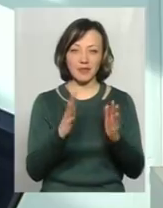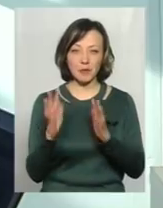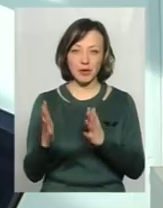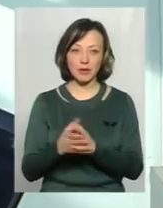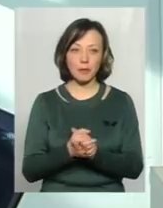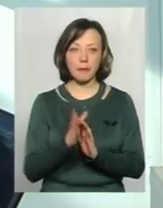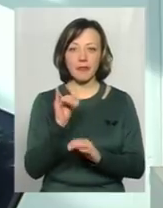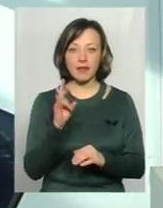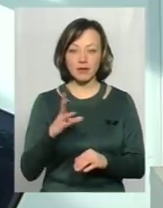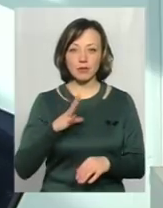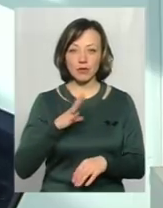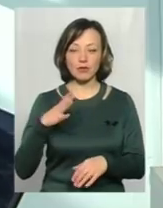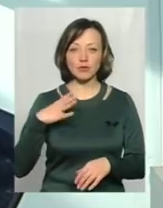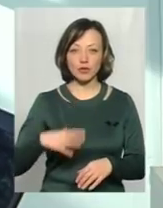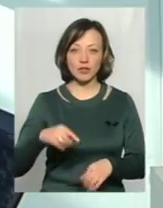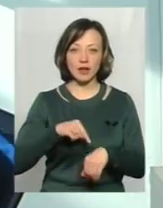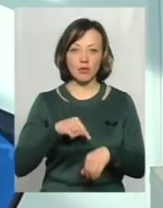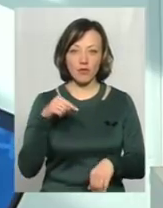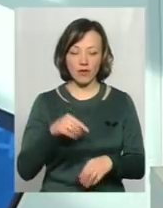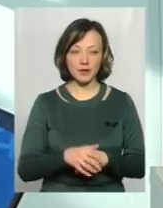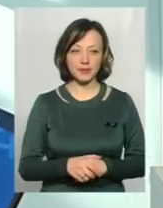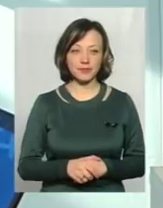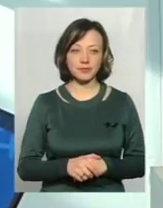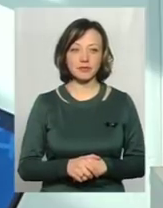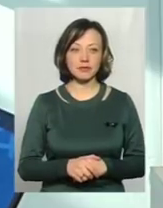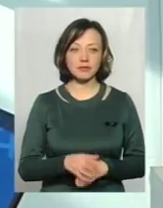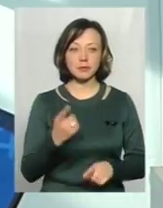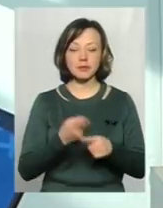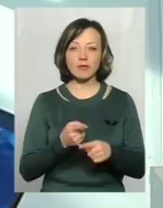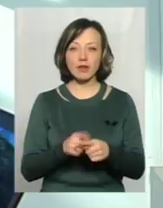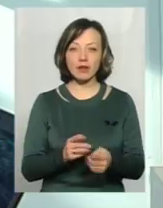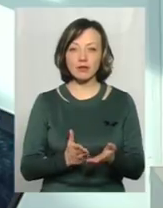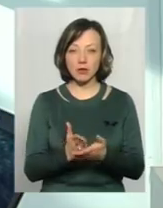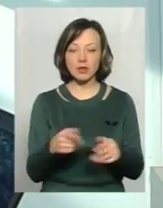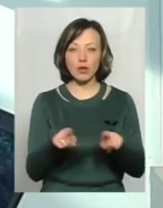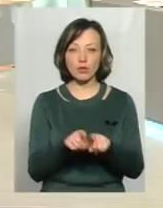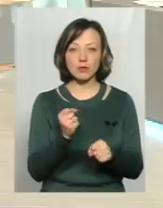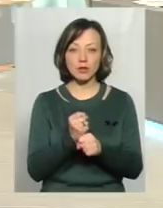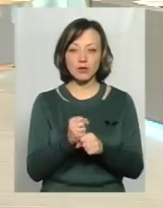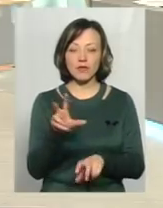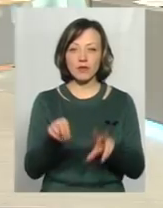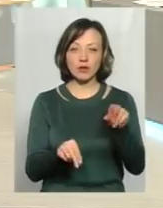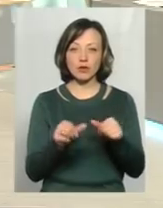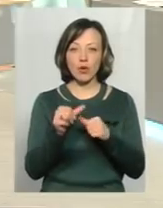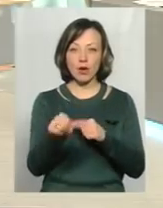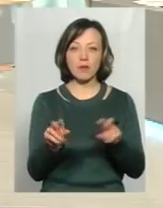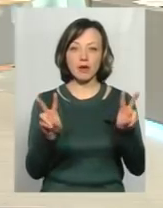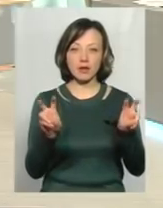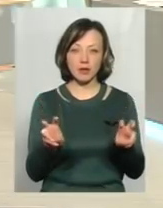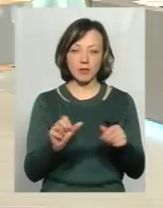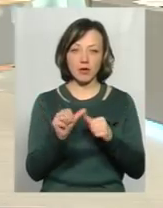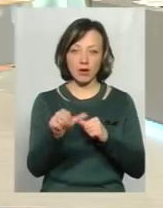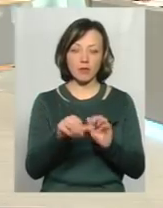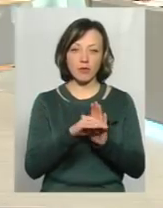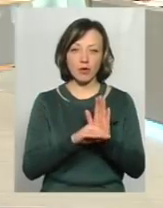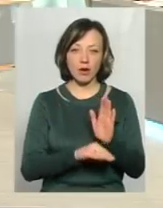І він був змушений реагувати. В даному напрямку ми також працюємо, але я рахую це окрема тема для окремої